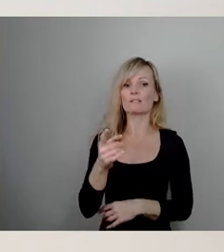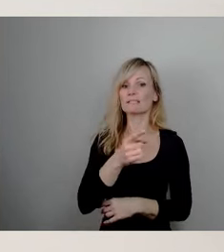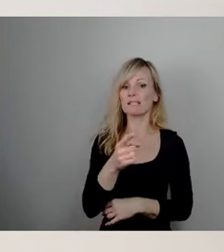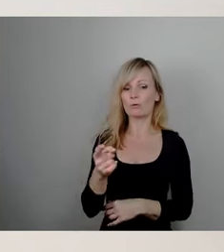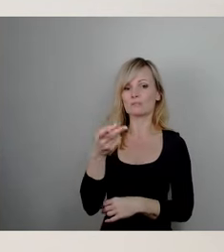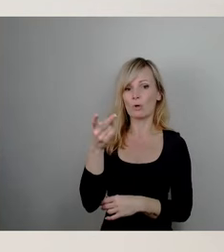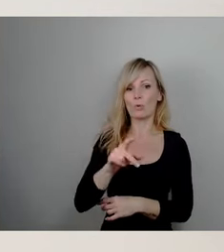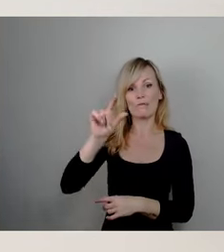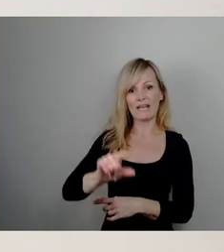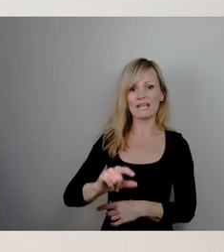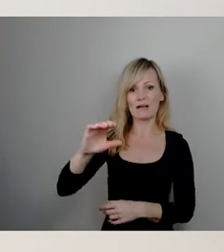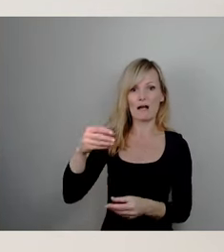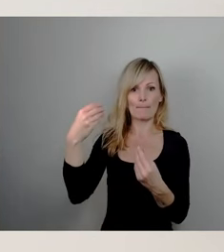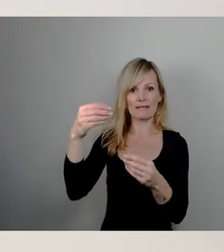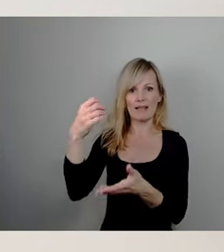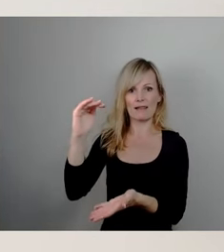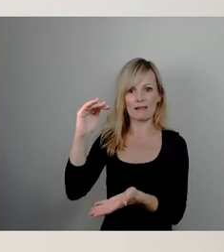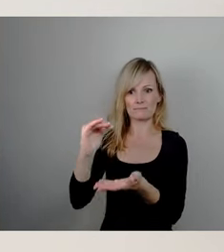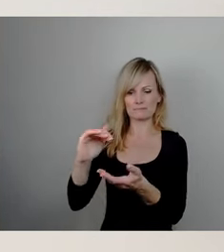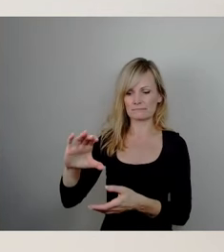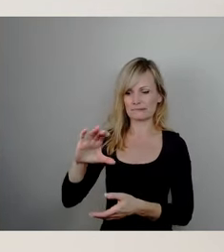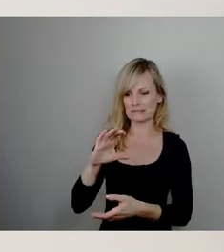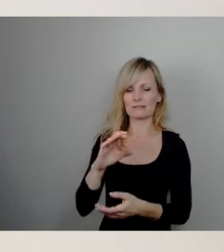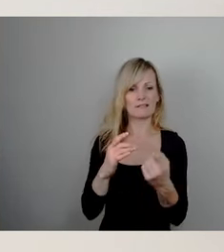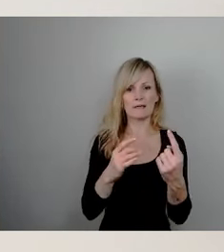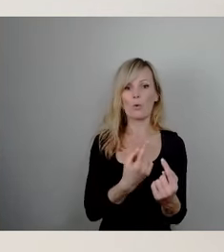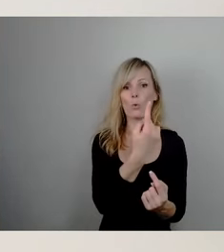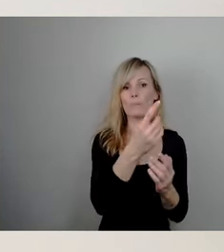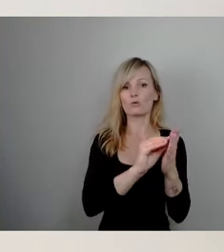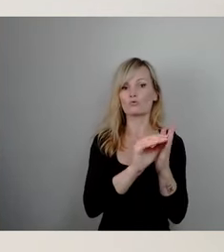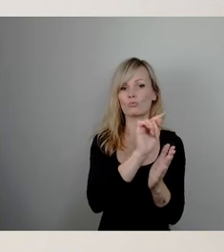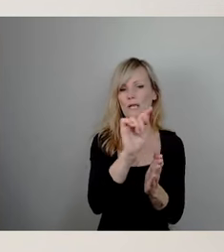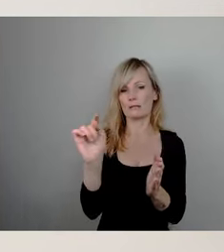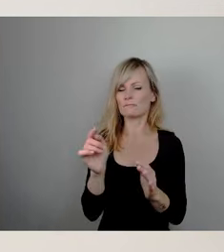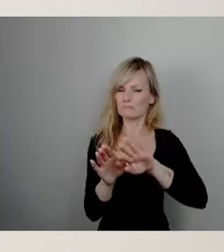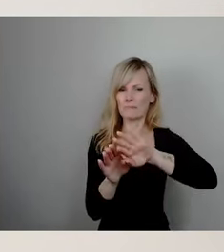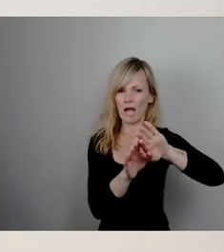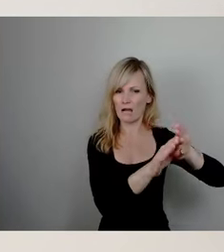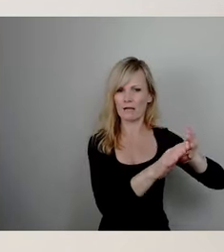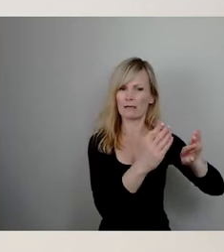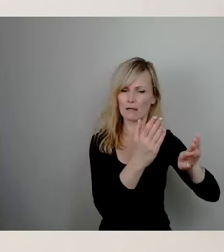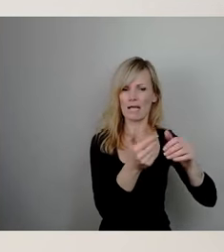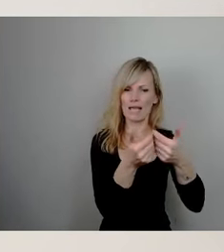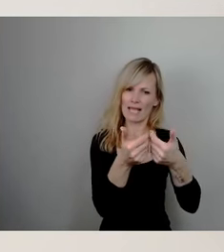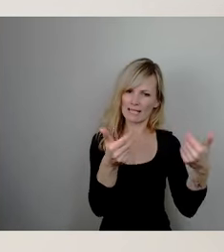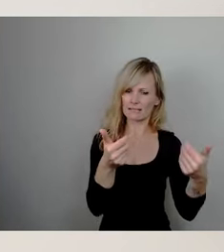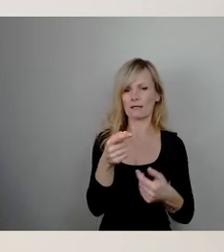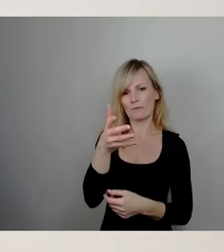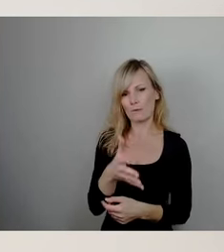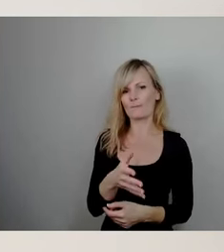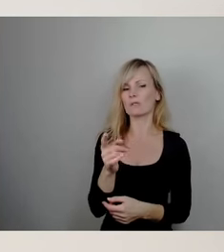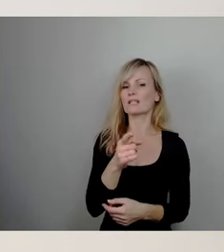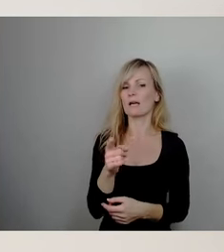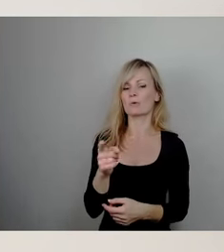Mittel, und das gilt es nicht, was die Oberschulen angeht, die sind immer außen vor, 500.000 Euro weniger Mittel